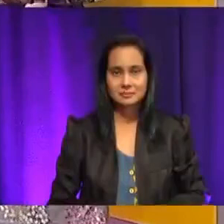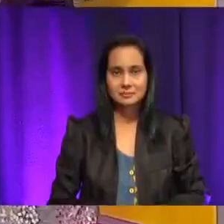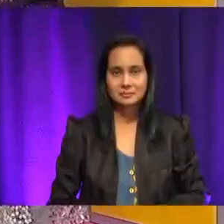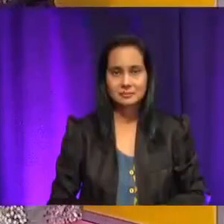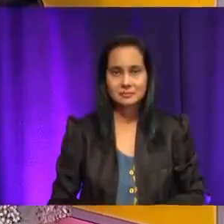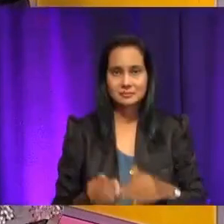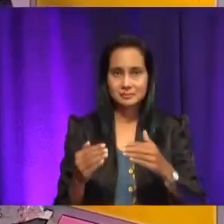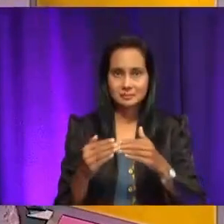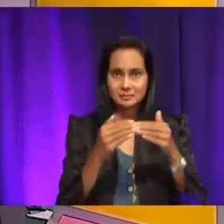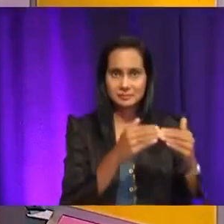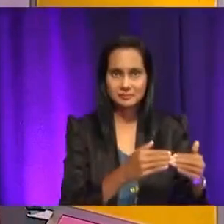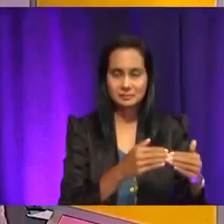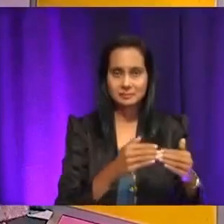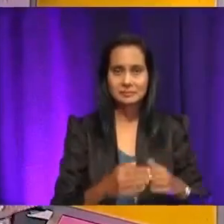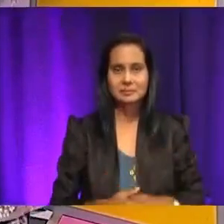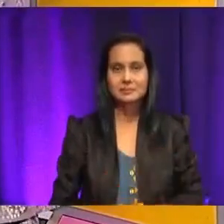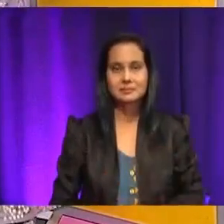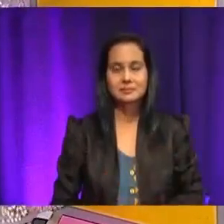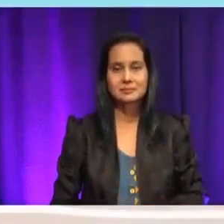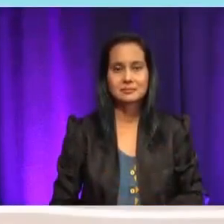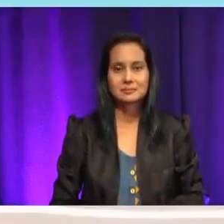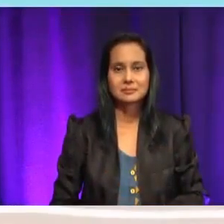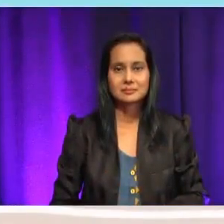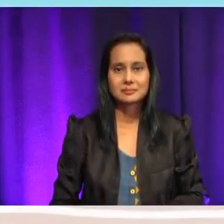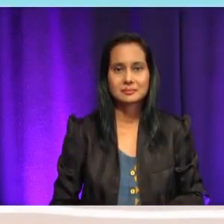perenggan yang kedua. Siapa nak baca?